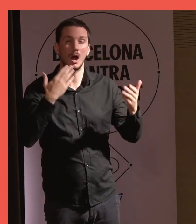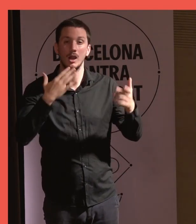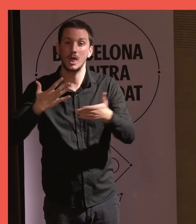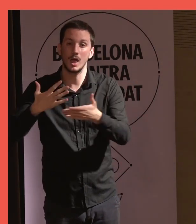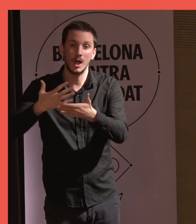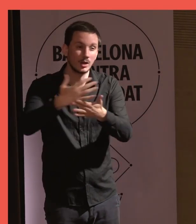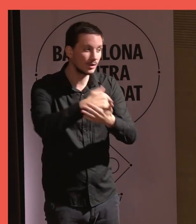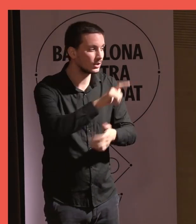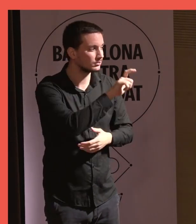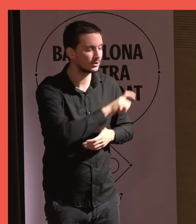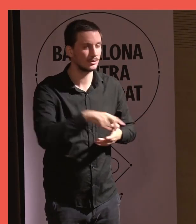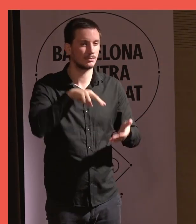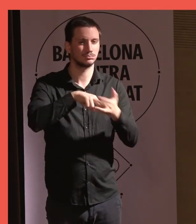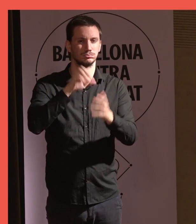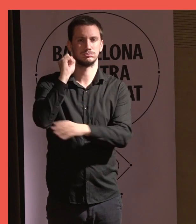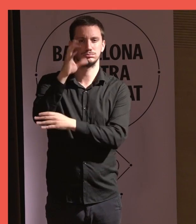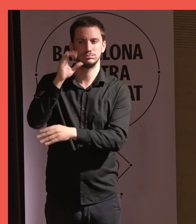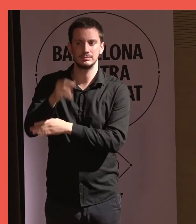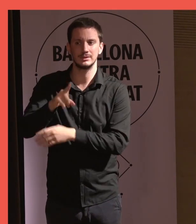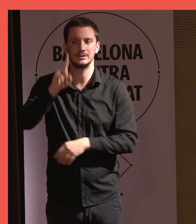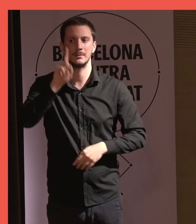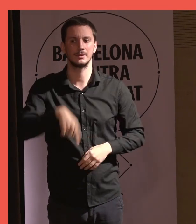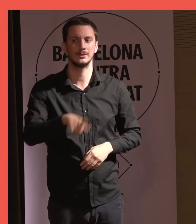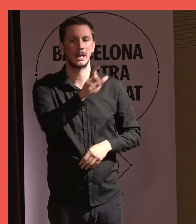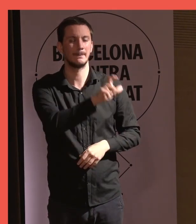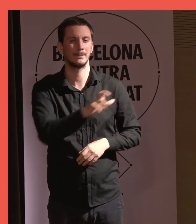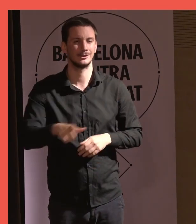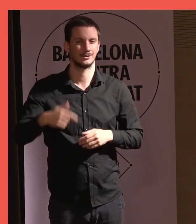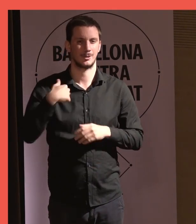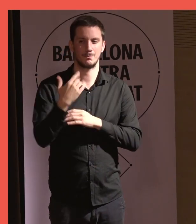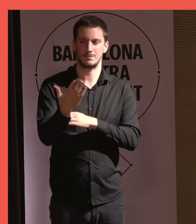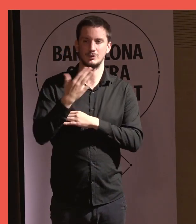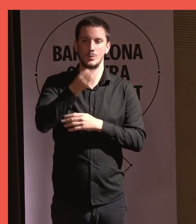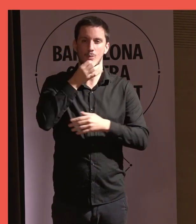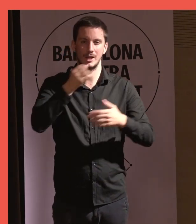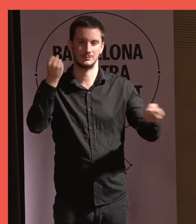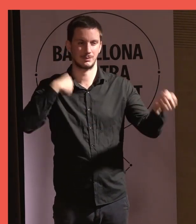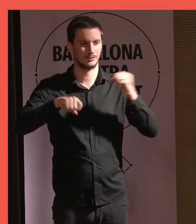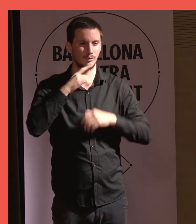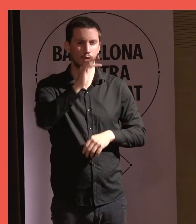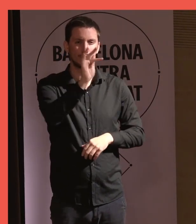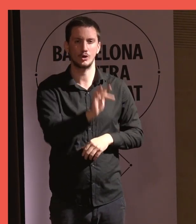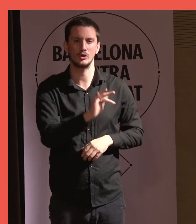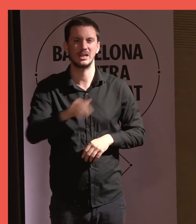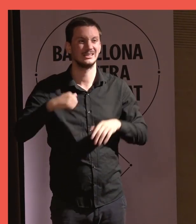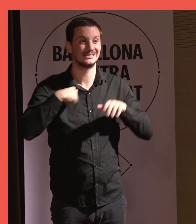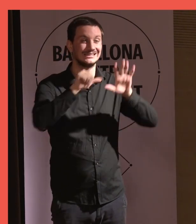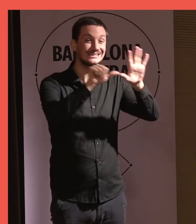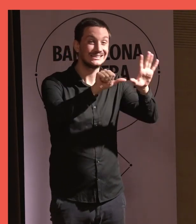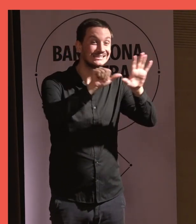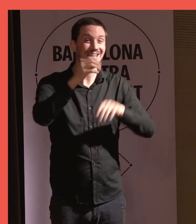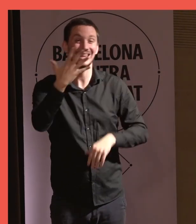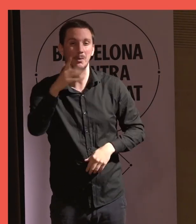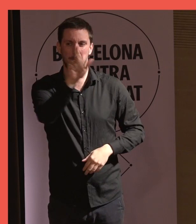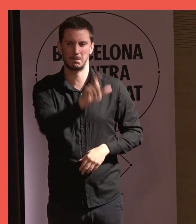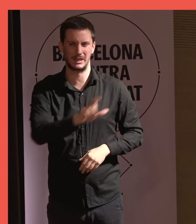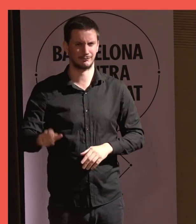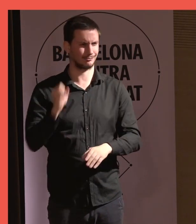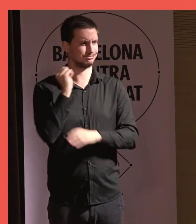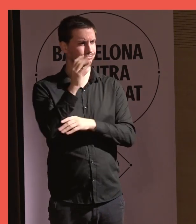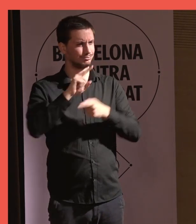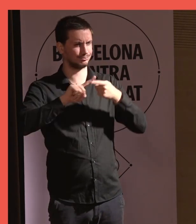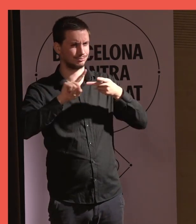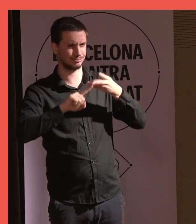a tothom, gràcies als ponents i a les persones que ens heu presentat amb bones pràctiques. En total, 65, que aviat és dit,